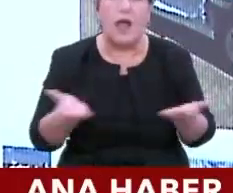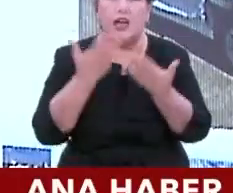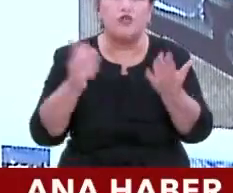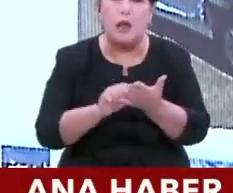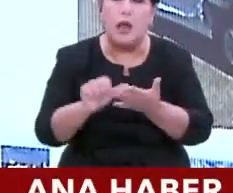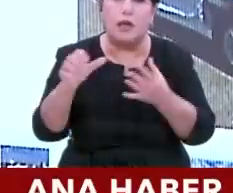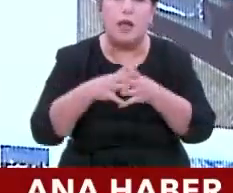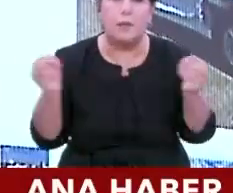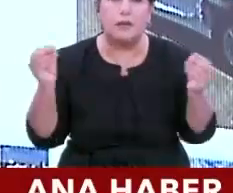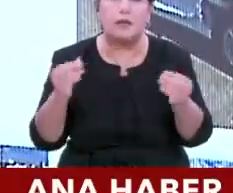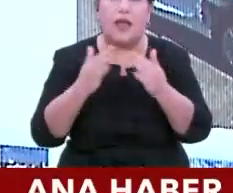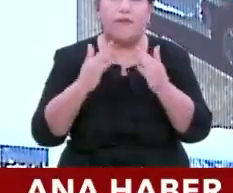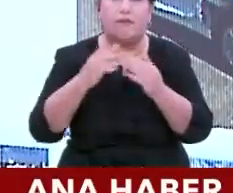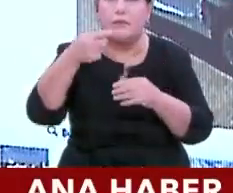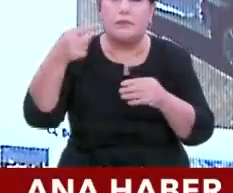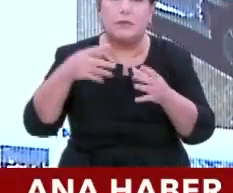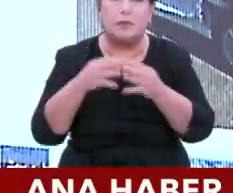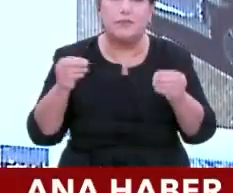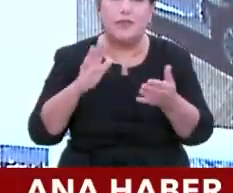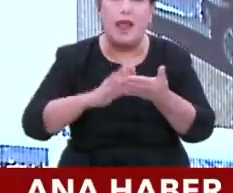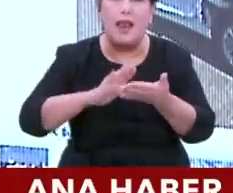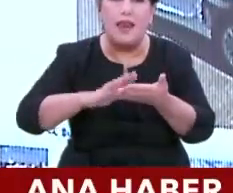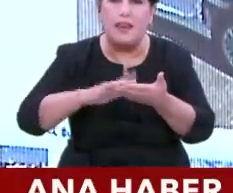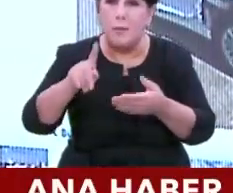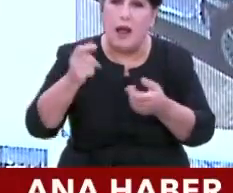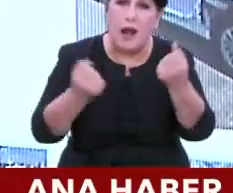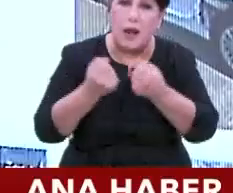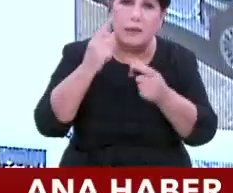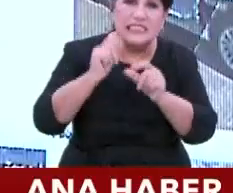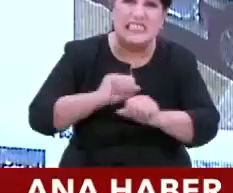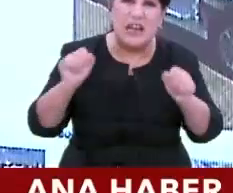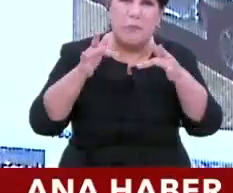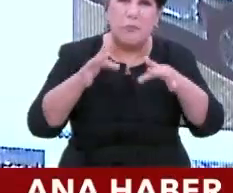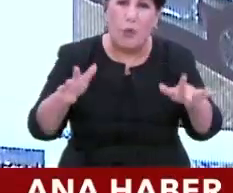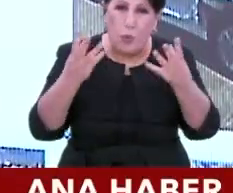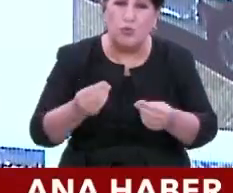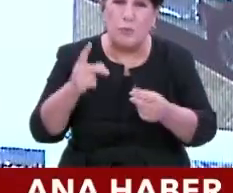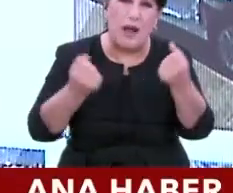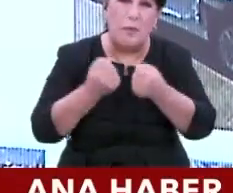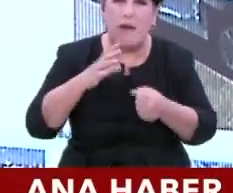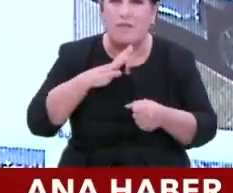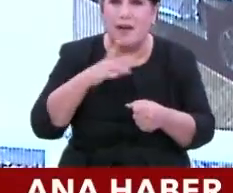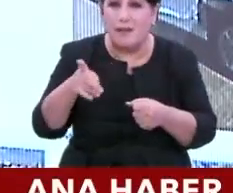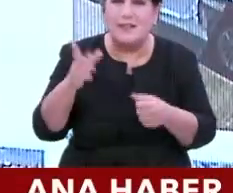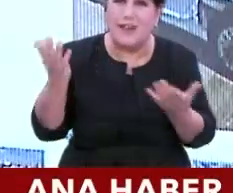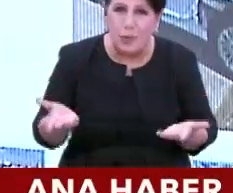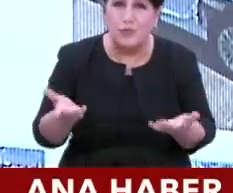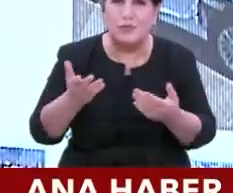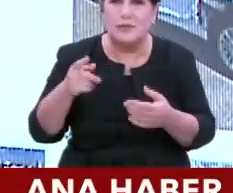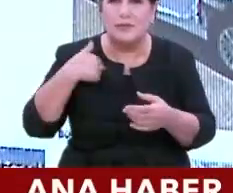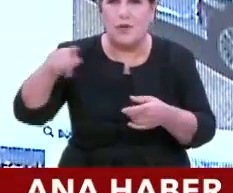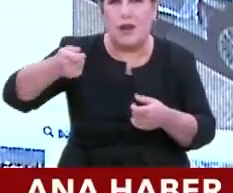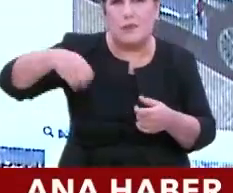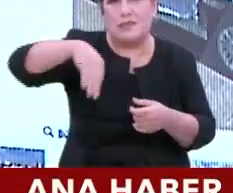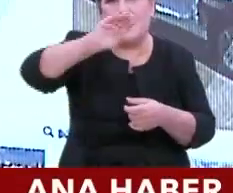dairelerini kaybettiler. Ellerinde bir de hurdaya dönmüş, perde olmuş efendim otomobilleri var. Diyorlar ki alın bu fiyatlara da